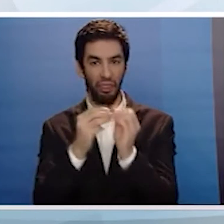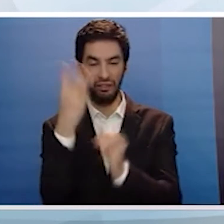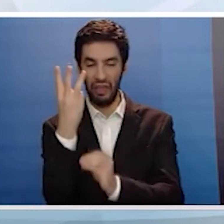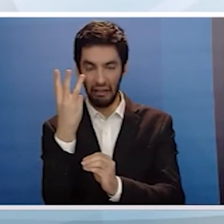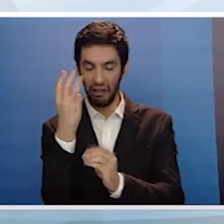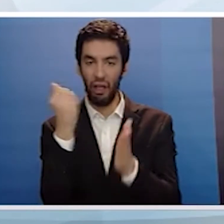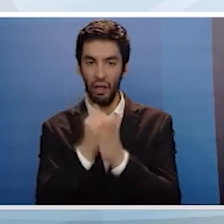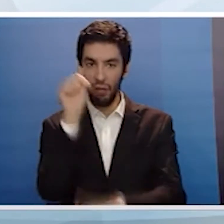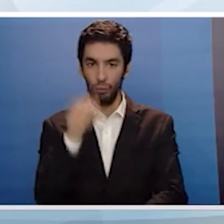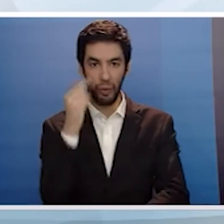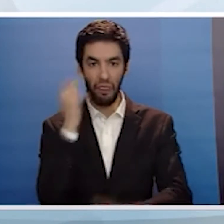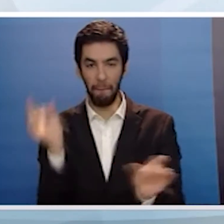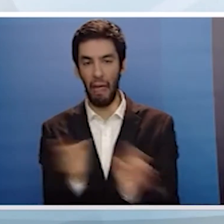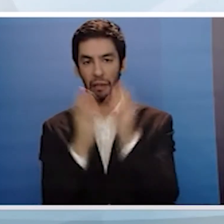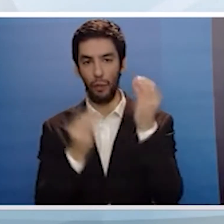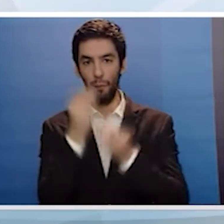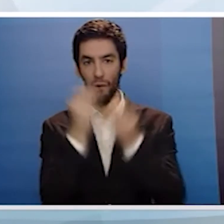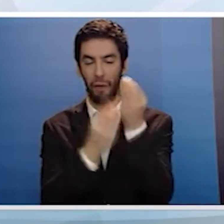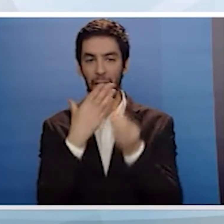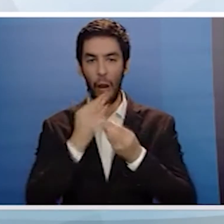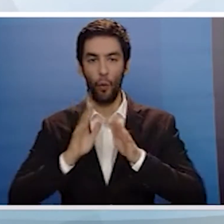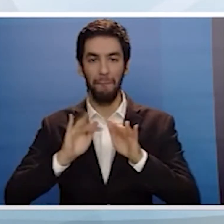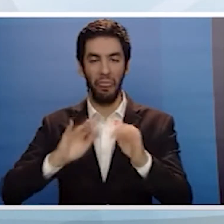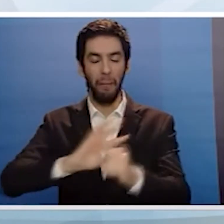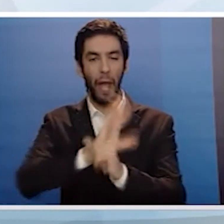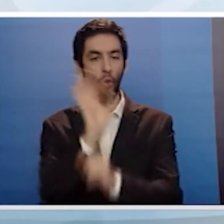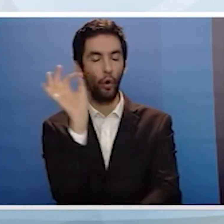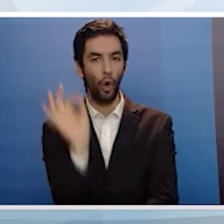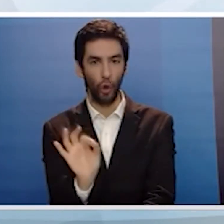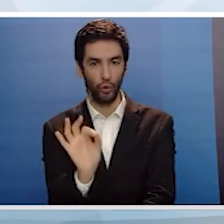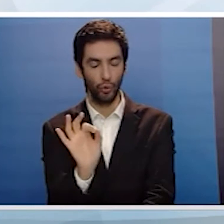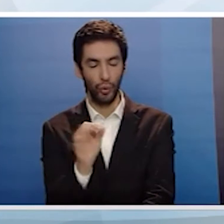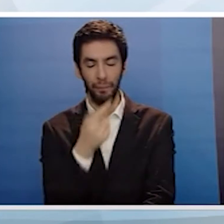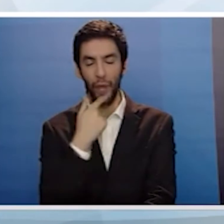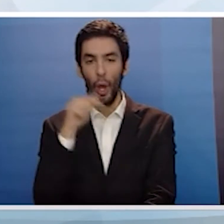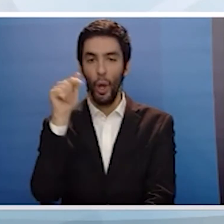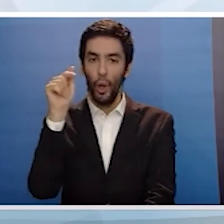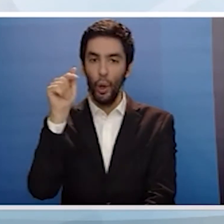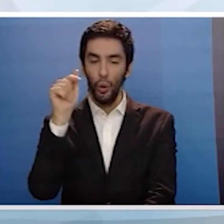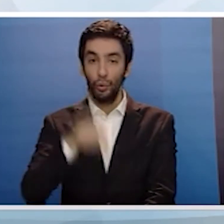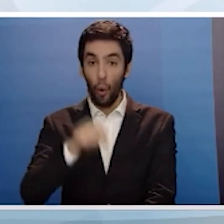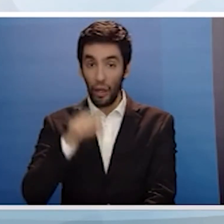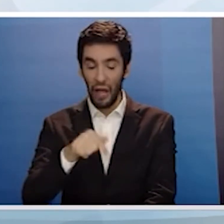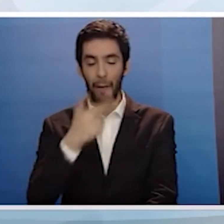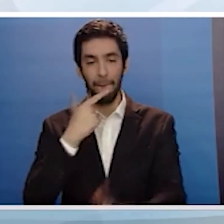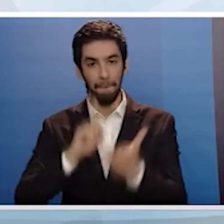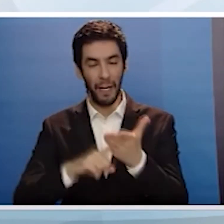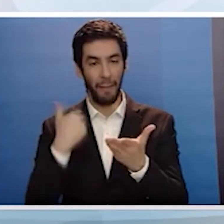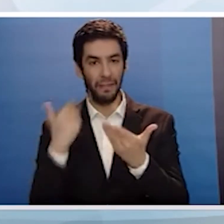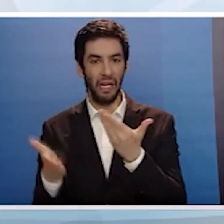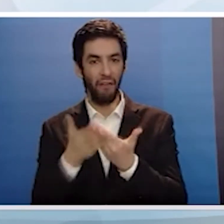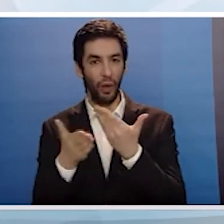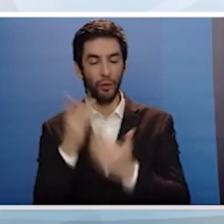σημερινές έκτακτες συνθήκες που έχει προκαλέσει η πανδημία του κορονοϊού η ανάγκη στήριξης όσων έχουν πληγή από αυτή κυρίως των